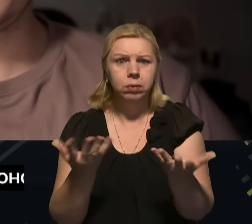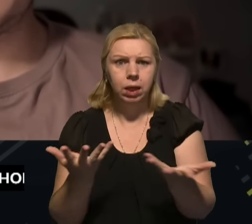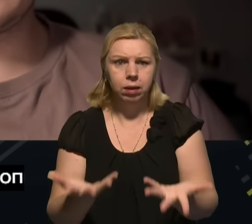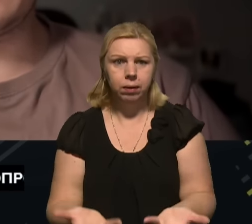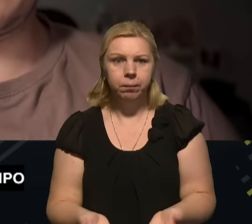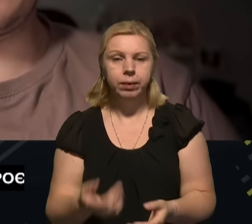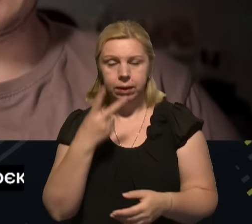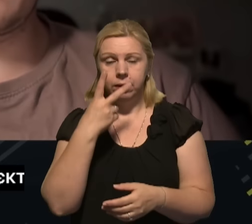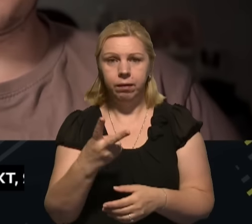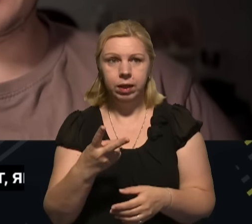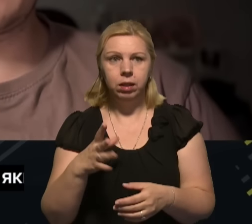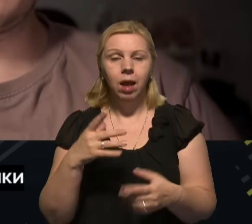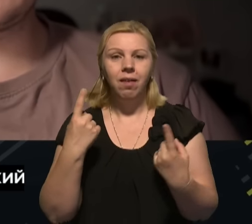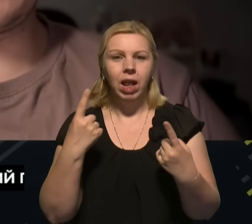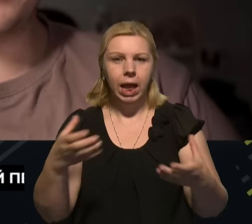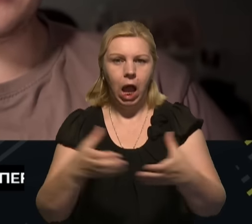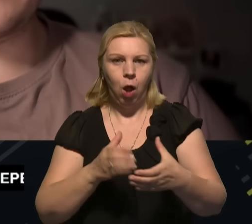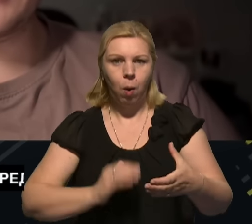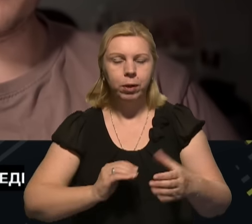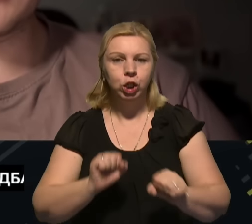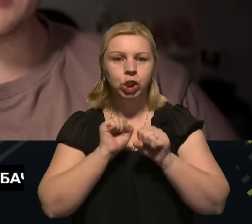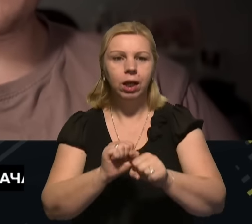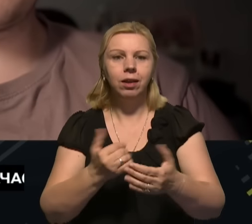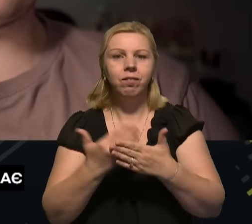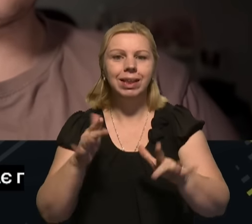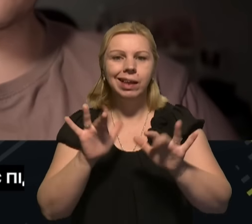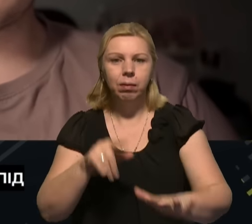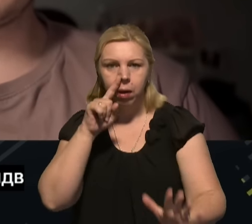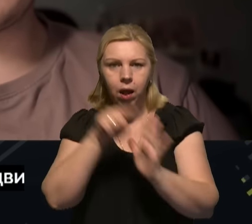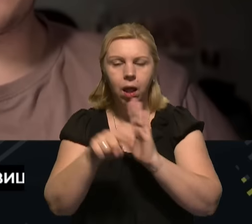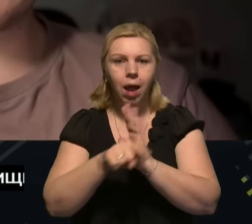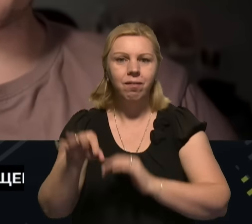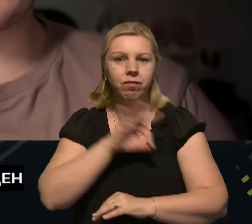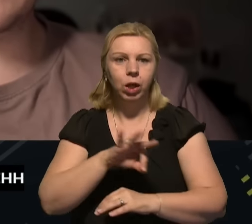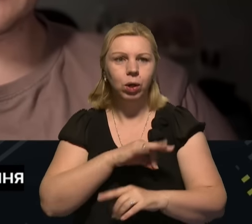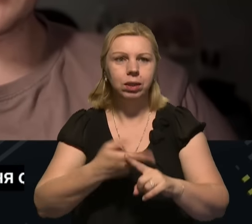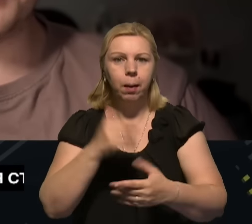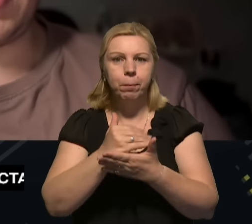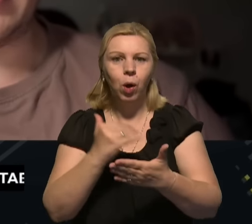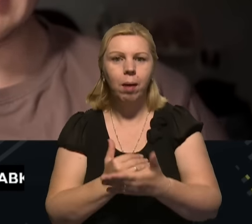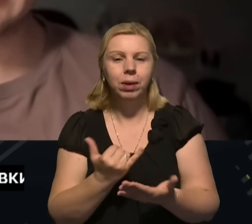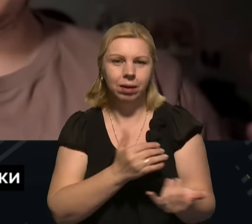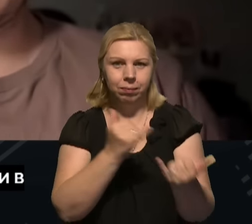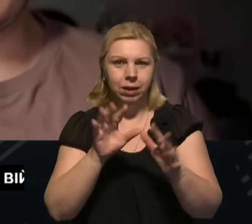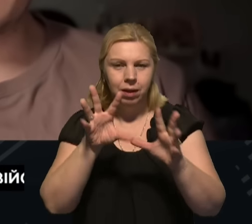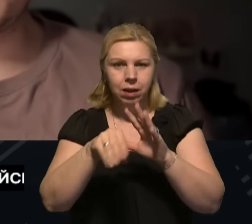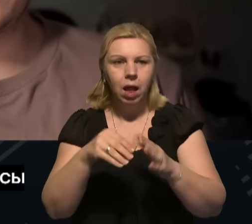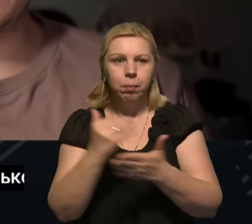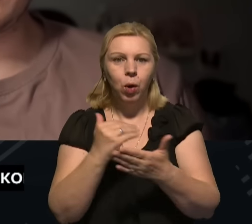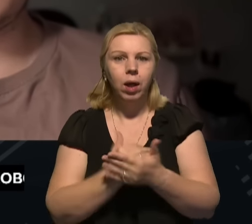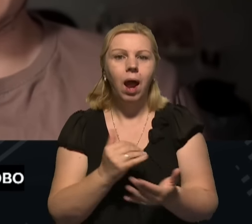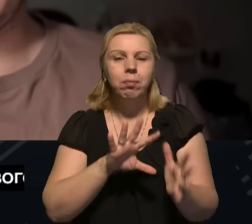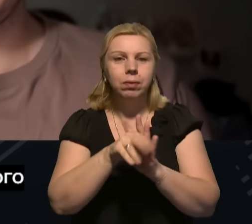Ну, дивіться, великі компанії захищаються від кібератаків, використовують відповідне програмне забезпечення. Це програмне